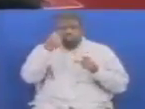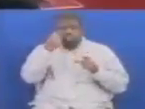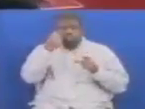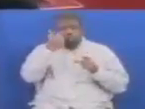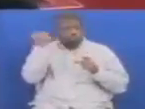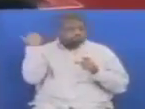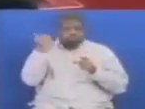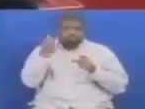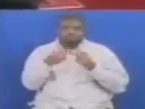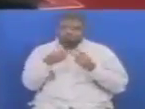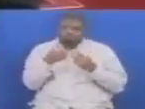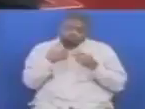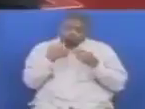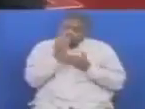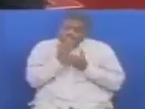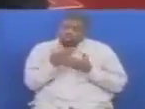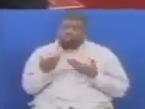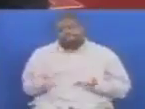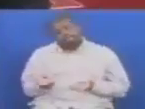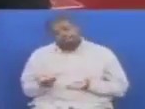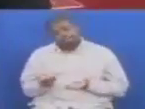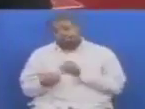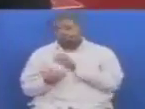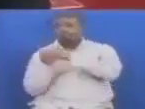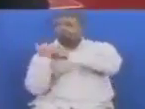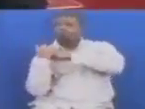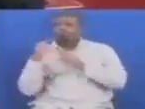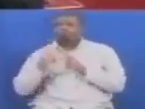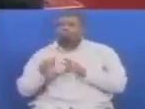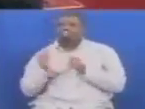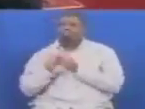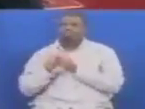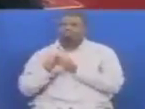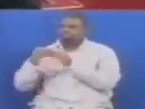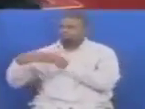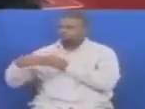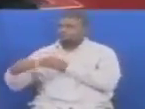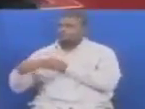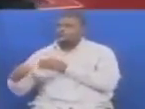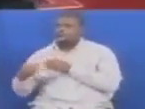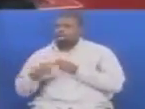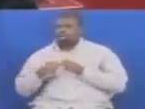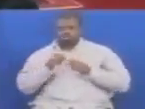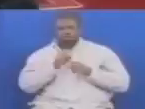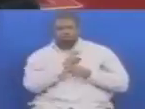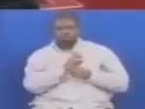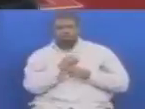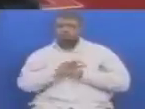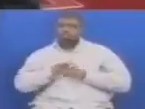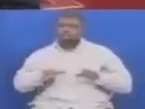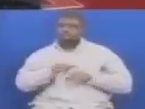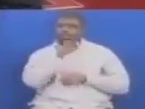Lakini jukumu la vyombo vya dola Jeshi la polisi likiwemo Ni kulinda usalama wa raia